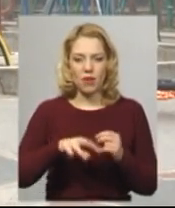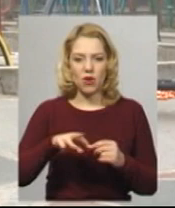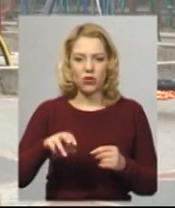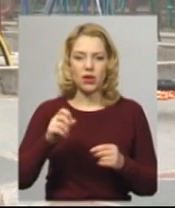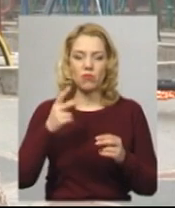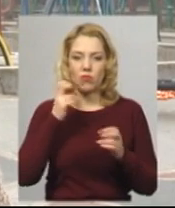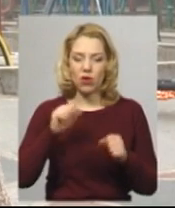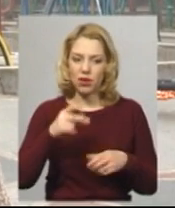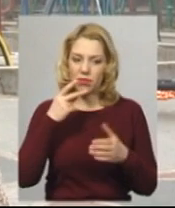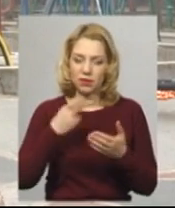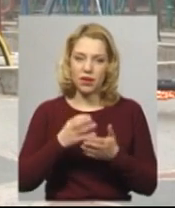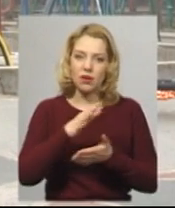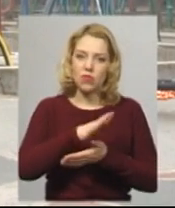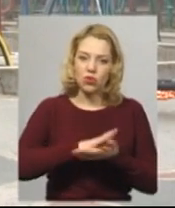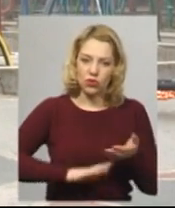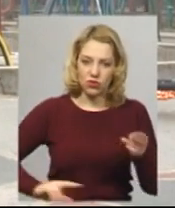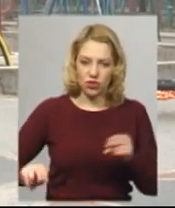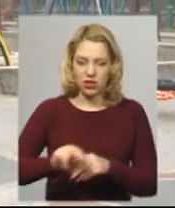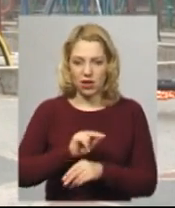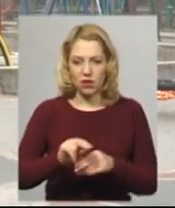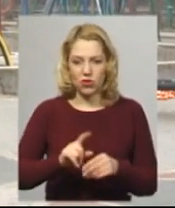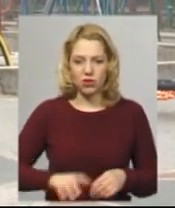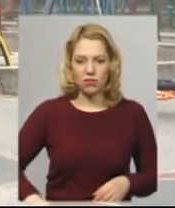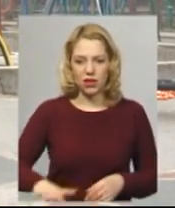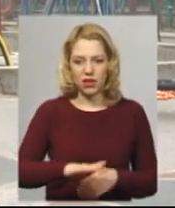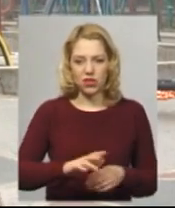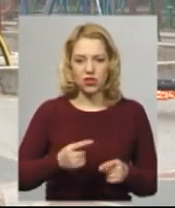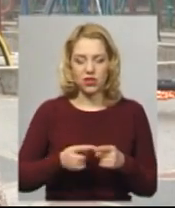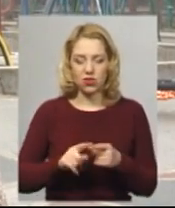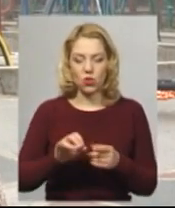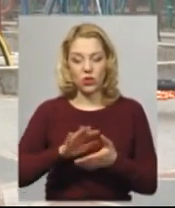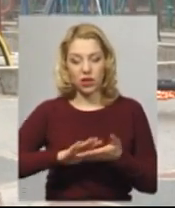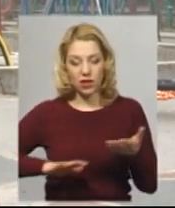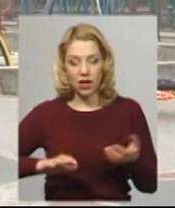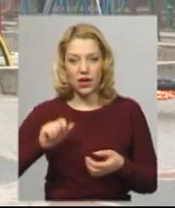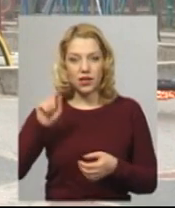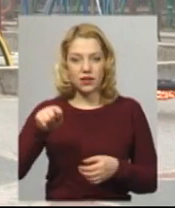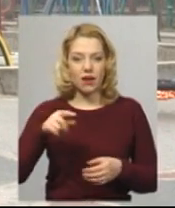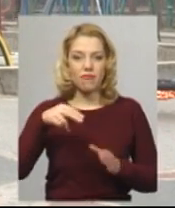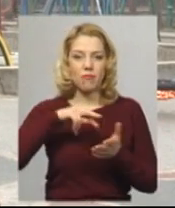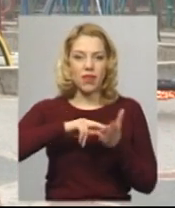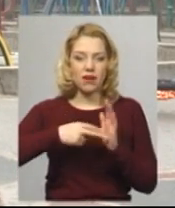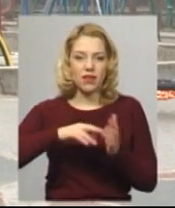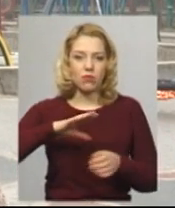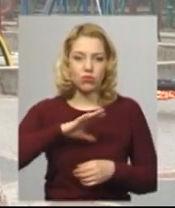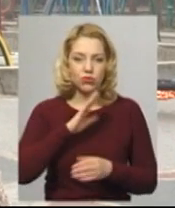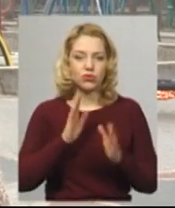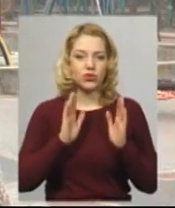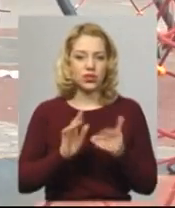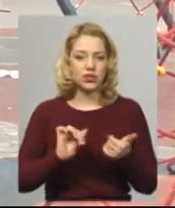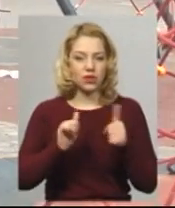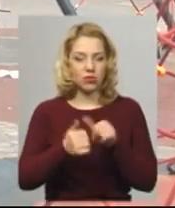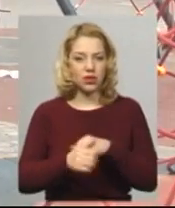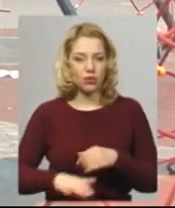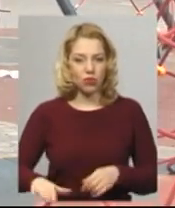майданчика цього і надалі. Там, по суті, в планах було тільки замінити